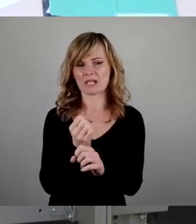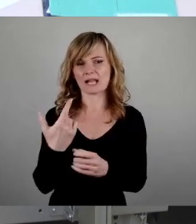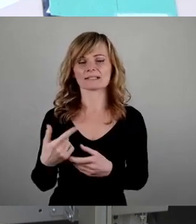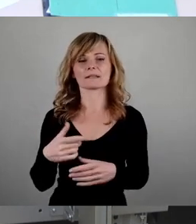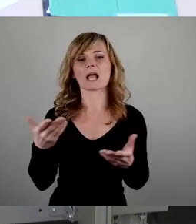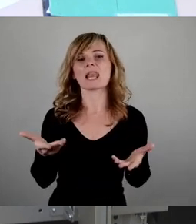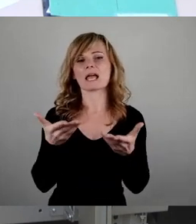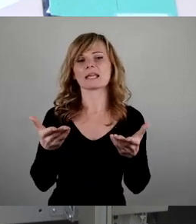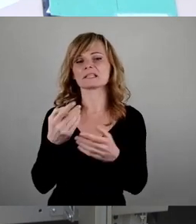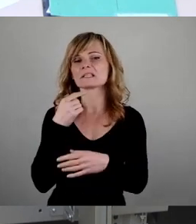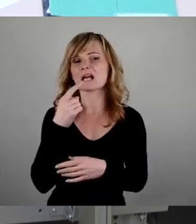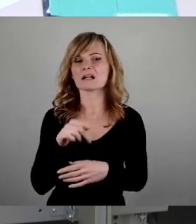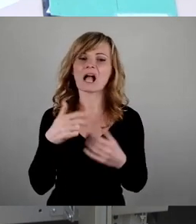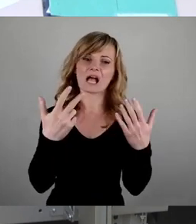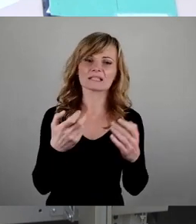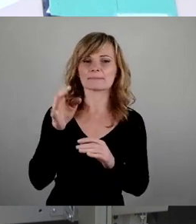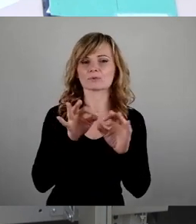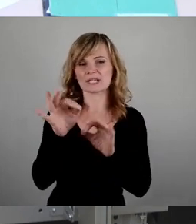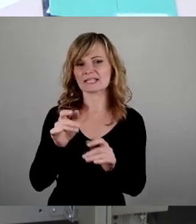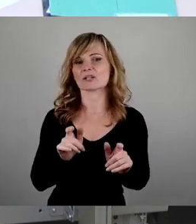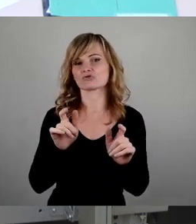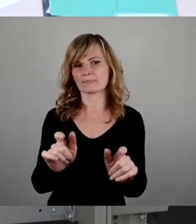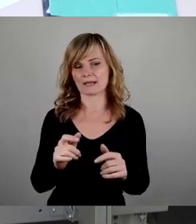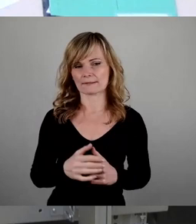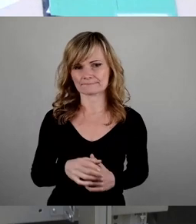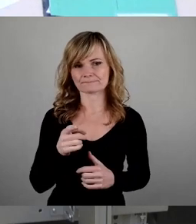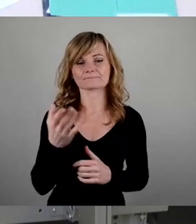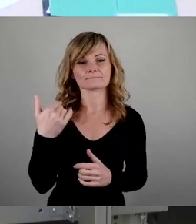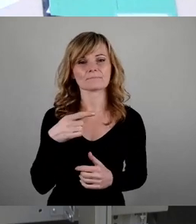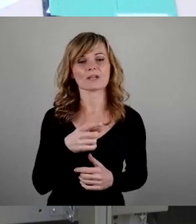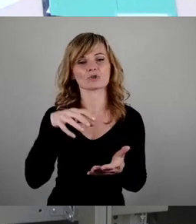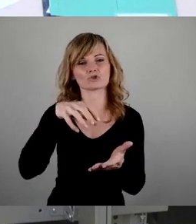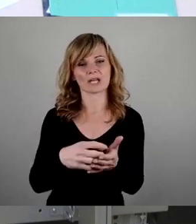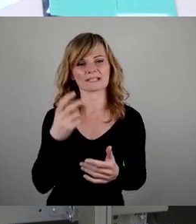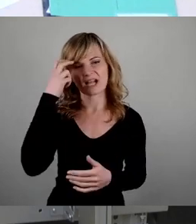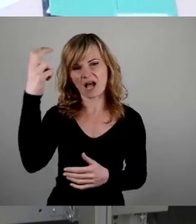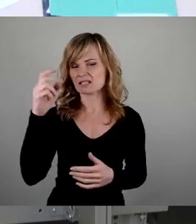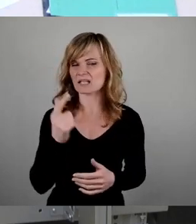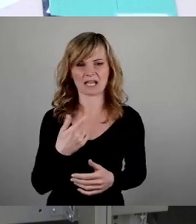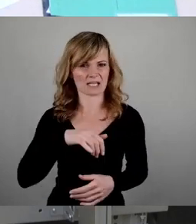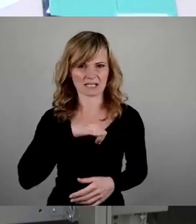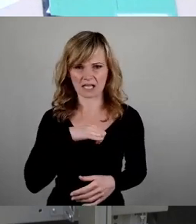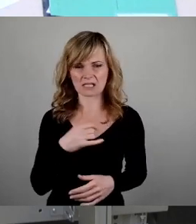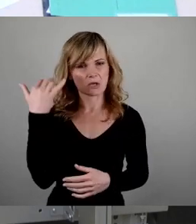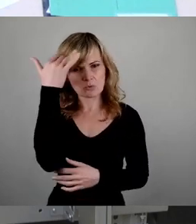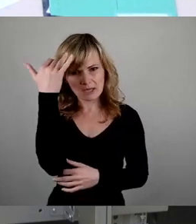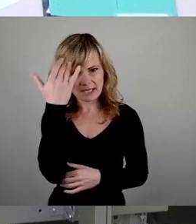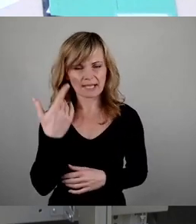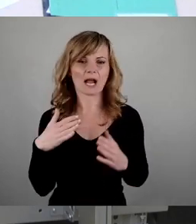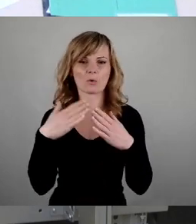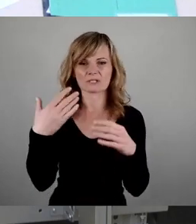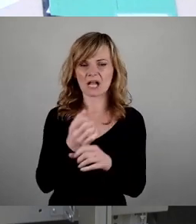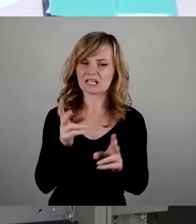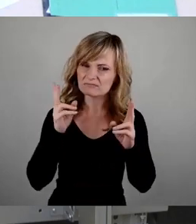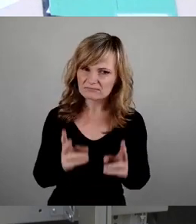gesagt haben, die 80-prozentige Sperre. Da gab es hier auch vom Stadtrat kein großes Interesse, mal darüber nachzudenken, den Haushalt tatsächlich